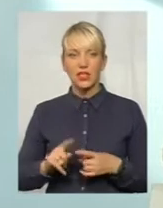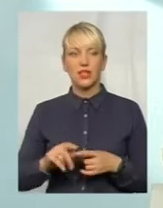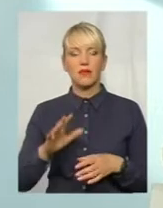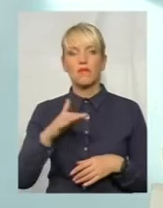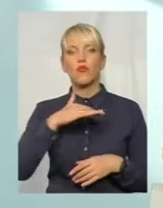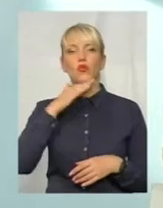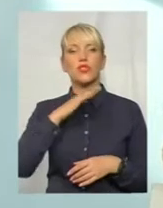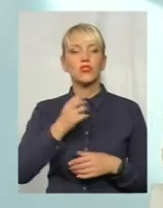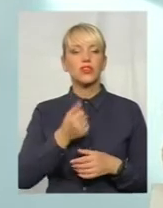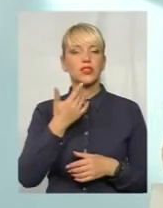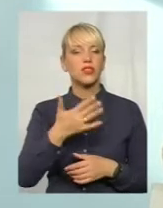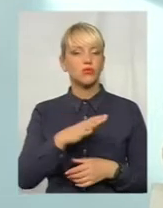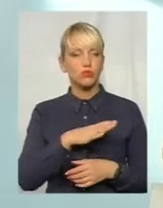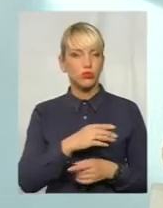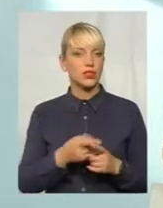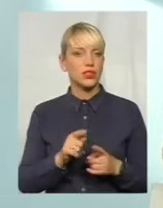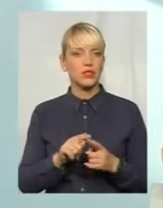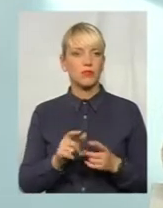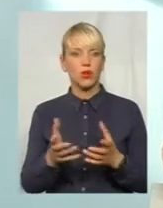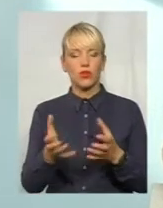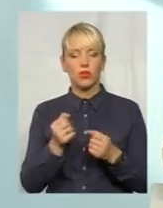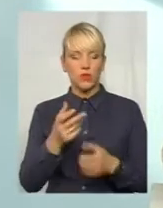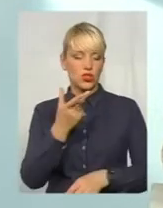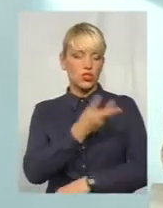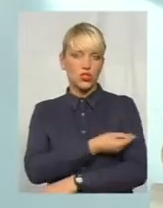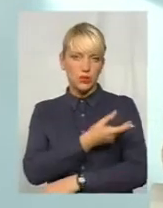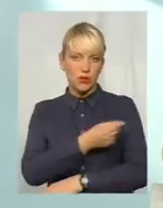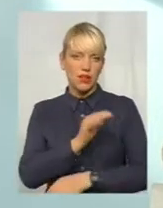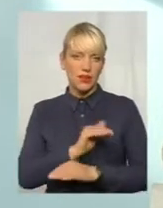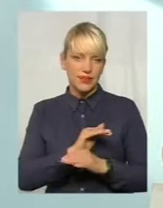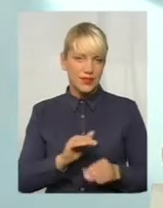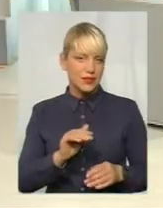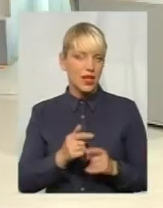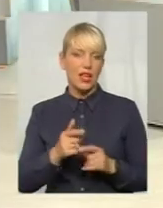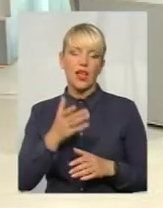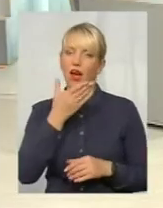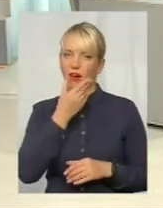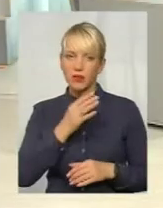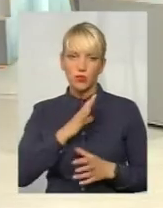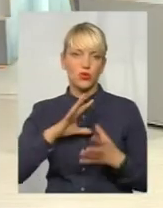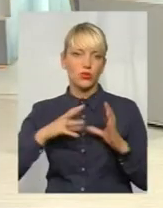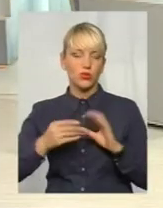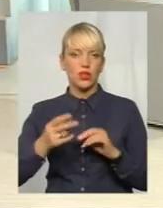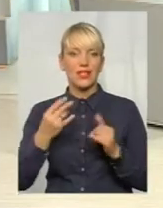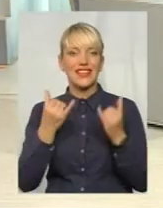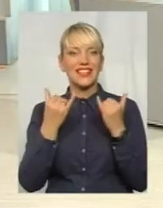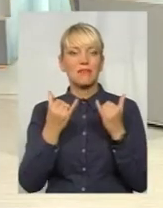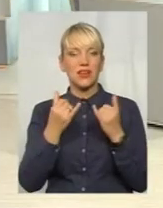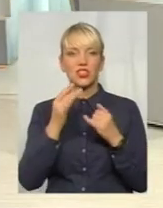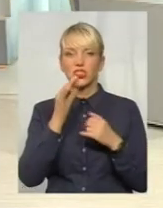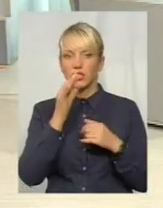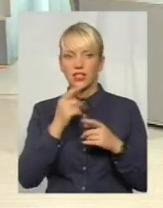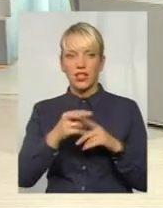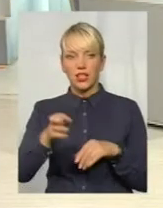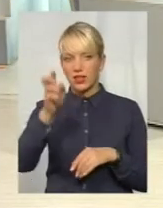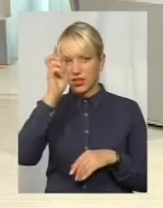кількості. Цю вакцину ми отримували, щепили дітей, мали непогані результати. Але на теперішній час це не державна політика і не